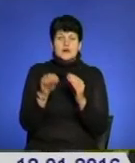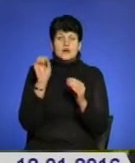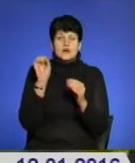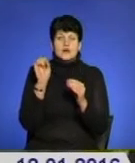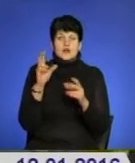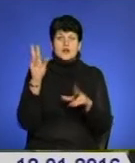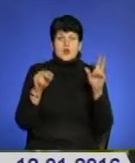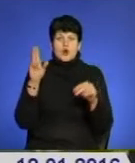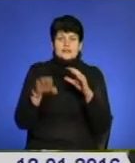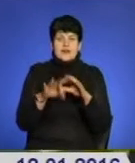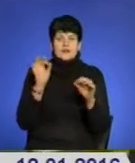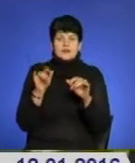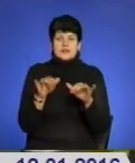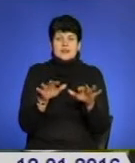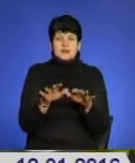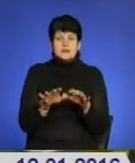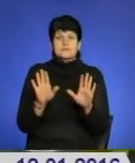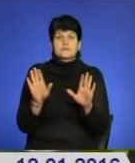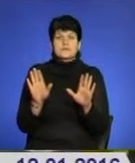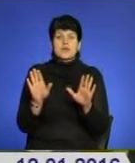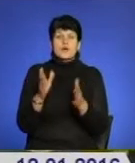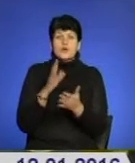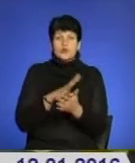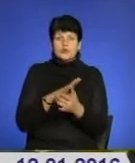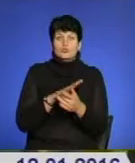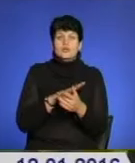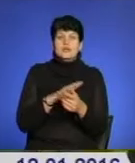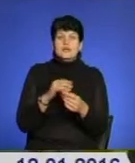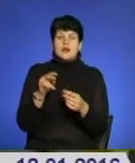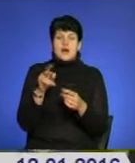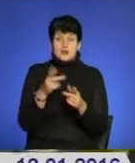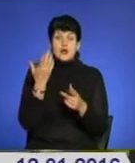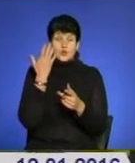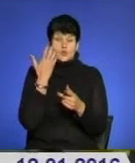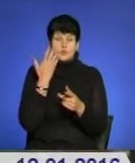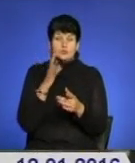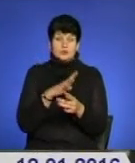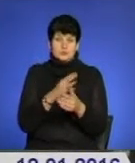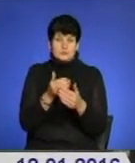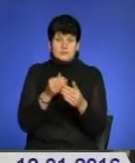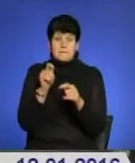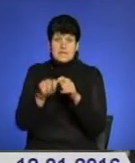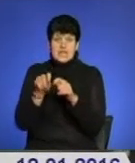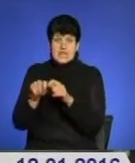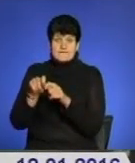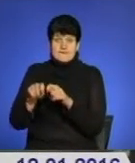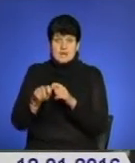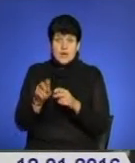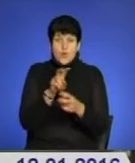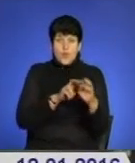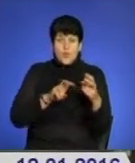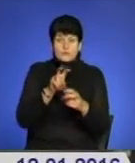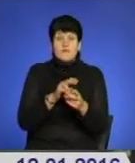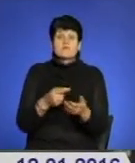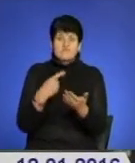з них наявні вивіски миттєві державні лотереї. Однак в ході попередньої перевірки та і в ході подачі попередних обшуків